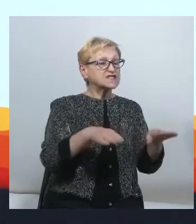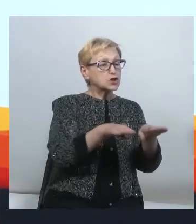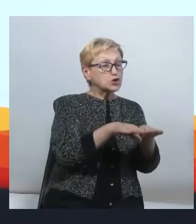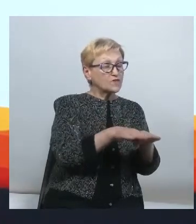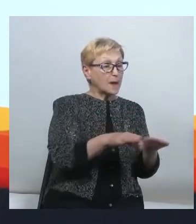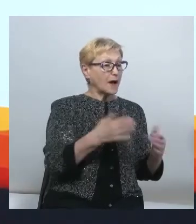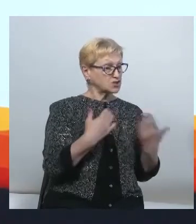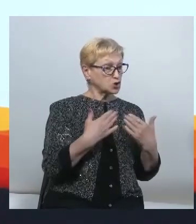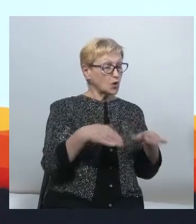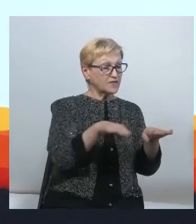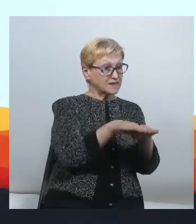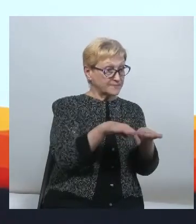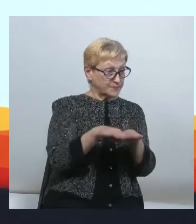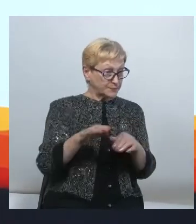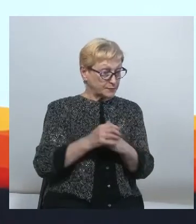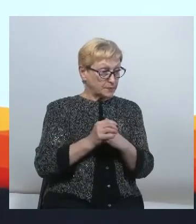звісним розкомнадзором,